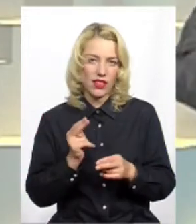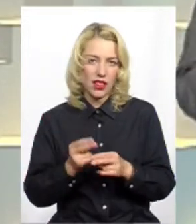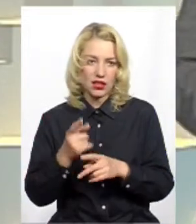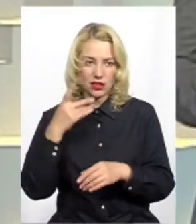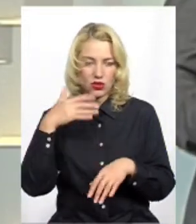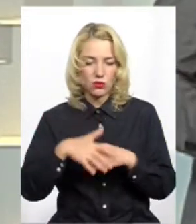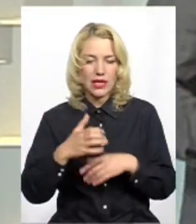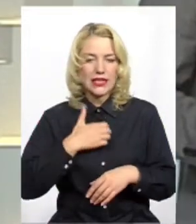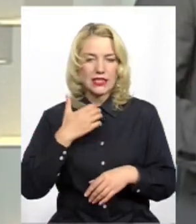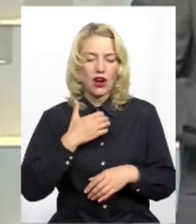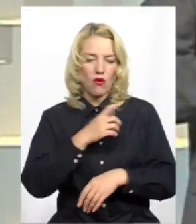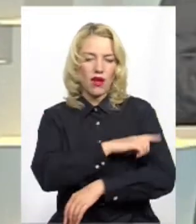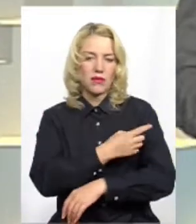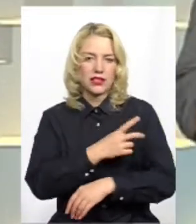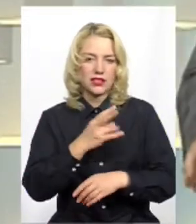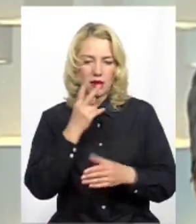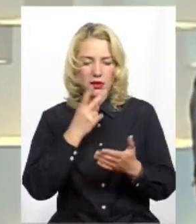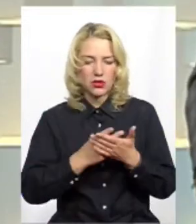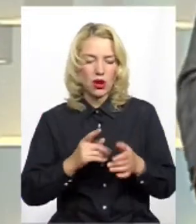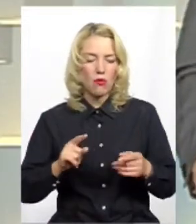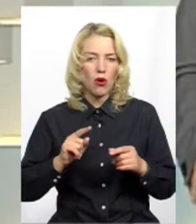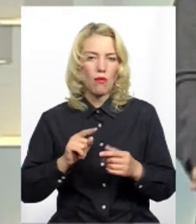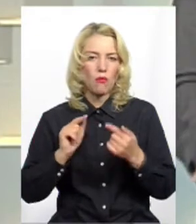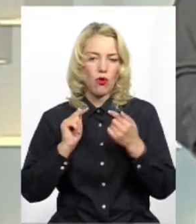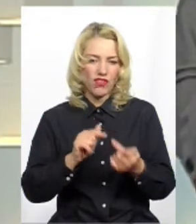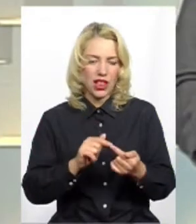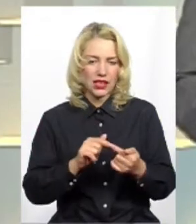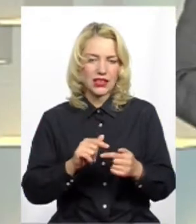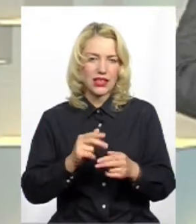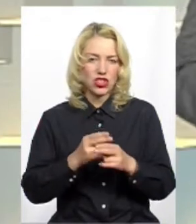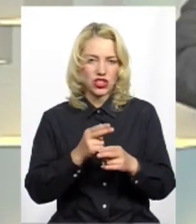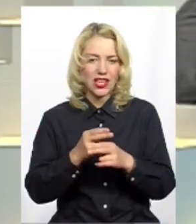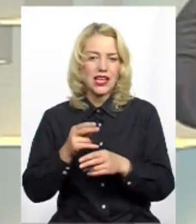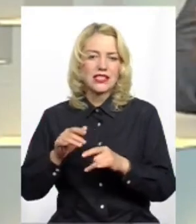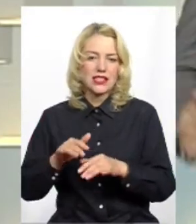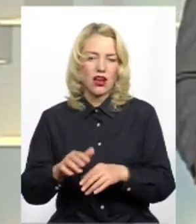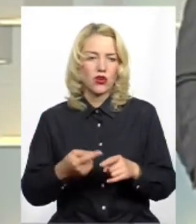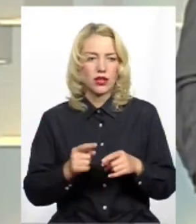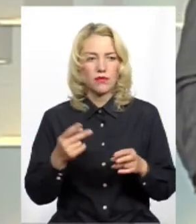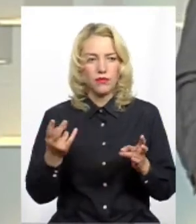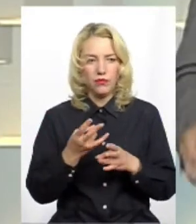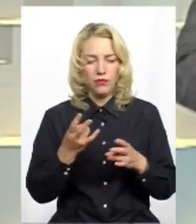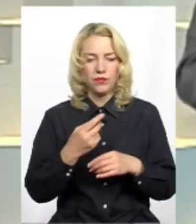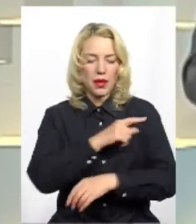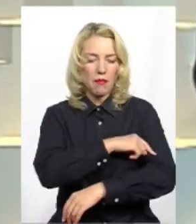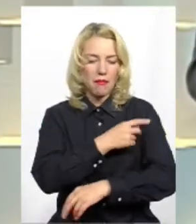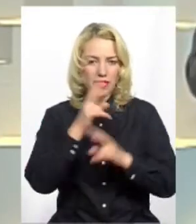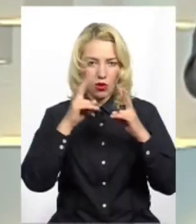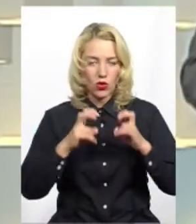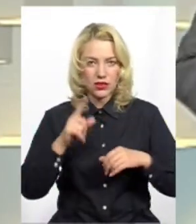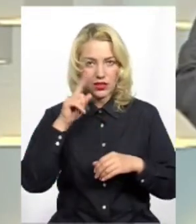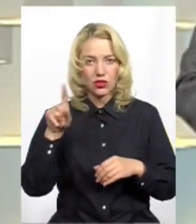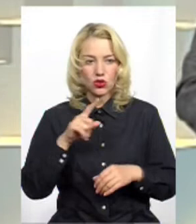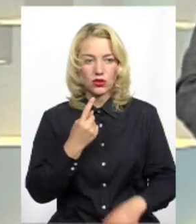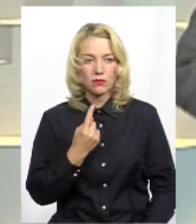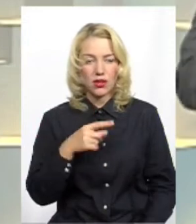Признуйте, страхова медицина, вона передбачає профілактичні заходи. Коли сьогодні говорять, не потрібно проводити медогляди. Або зараз. Ви знаєте, що